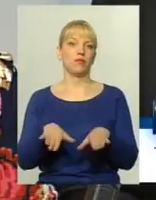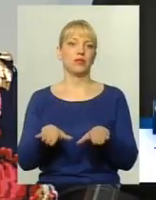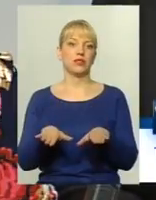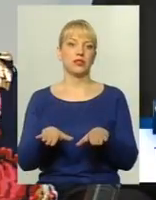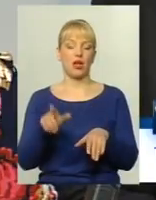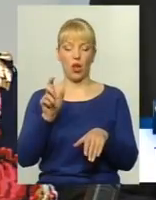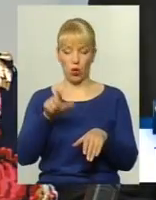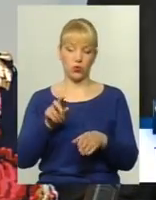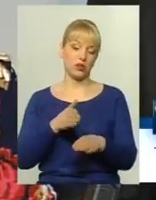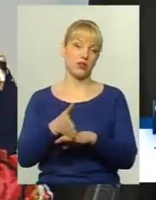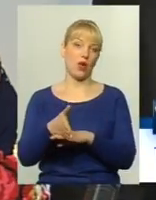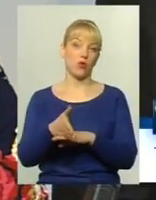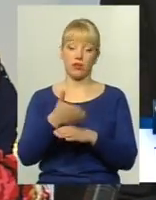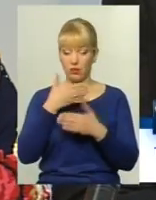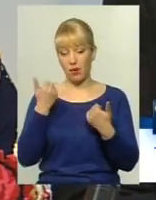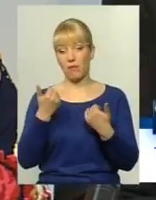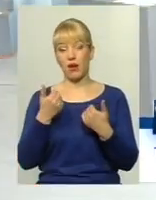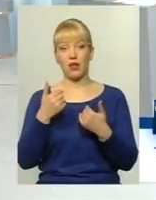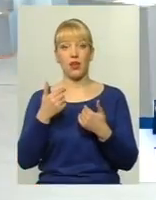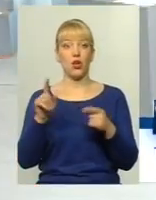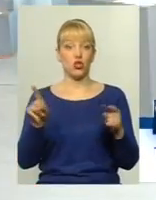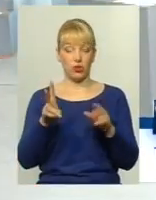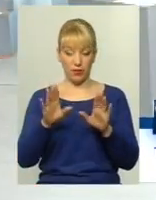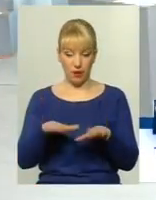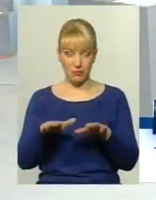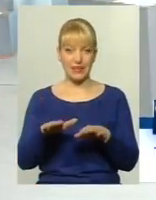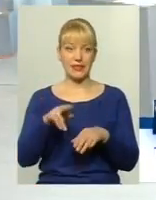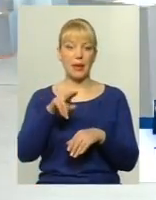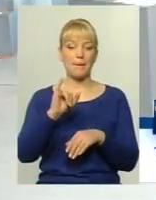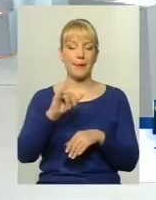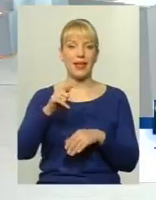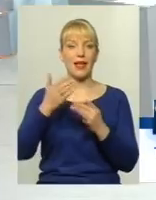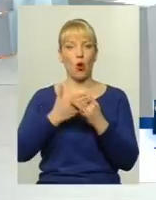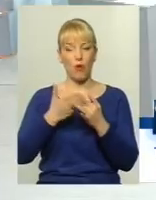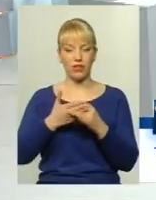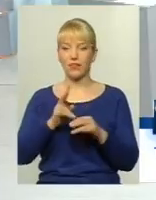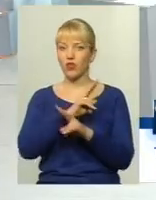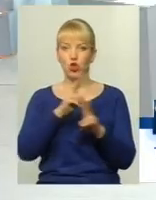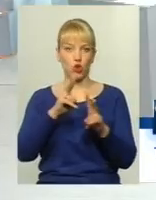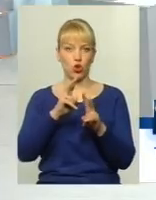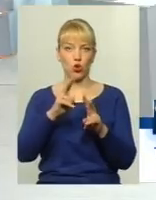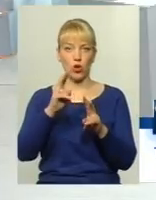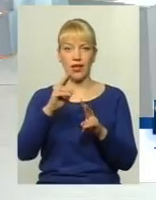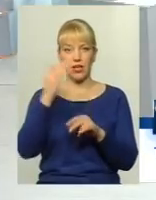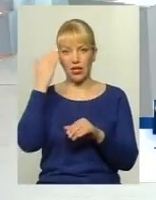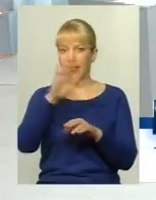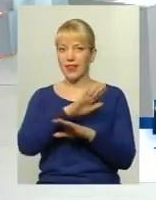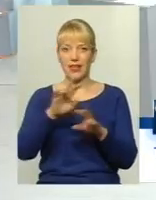людина заходить. Немає, щоб на місці пільговиків ніхто не підав. Дякую.